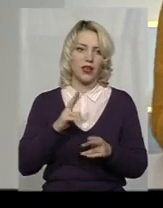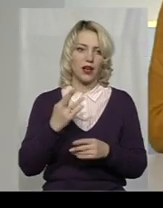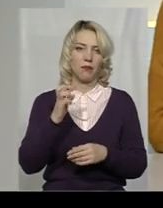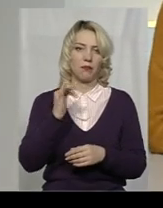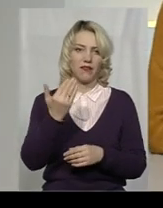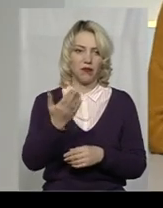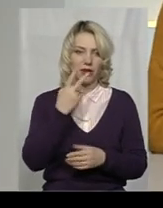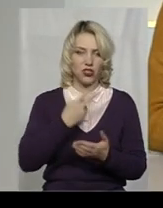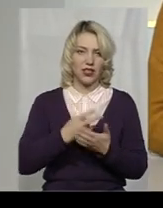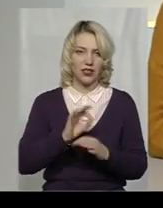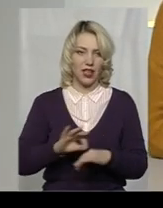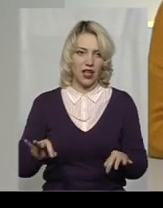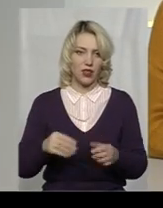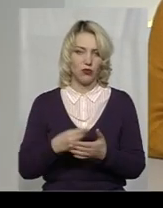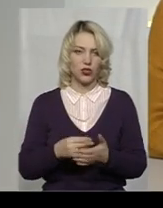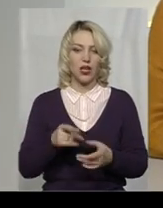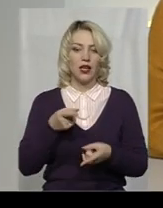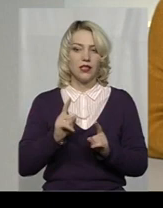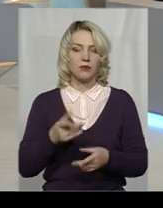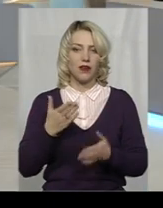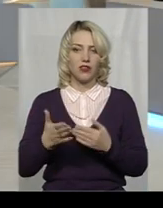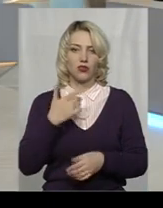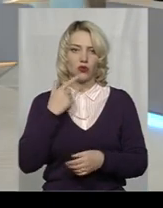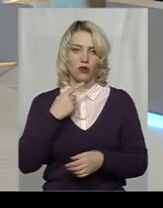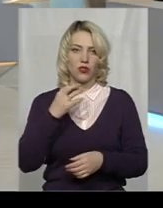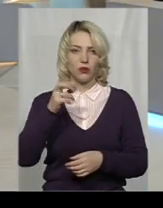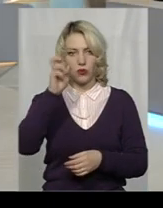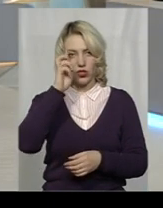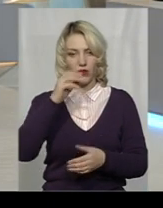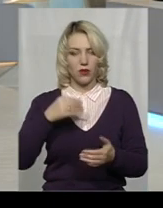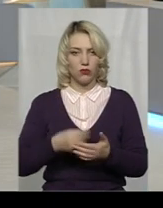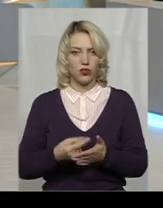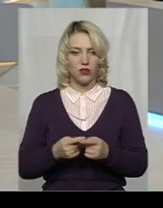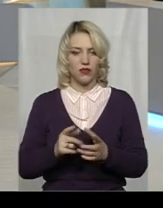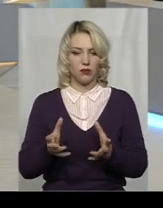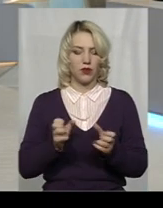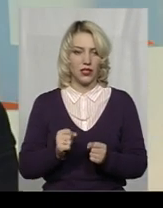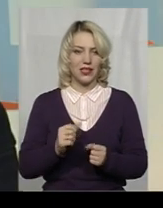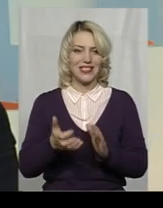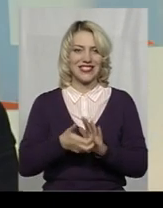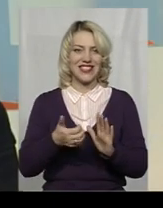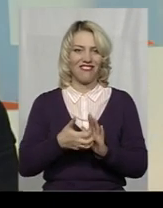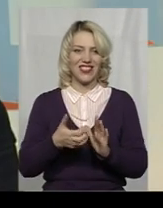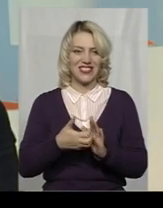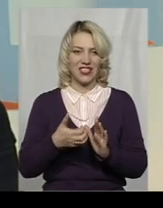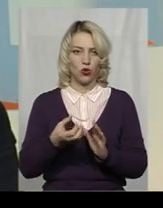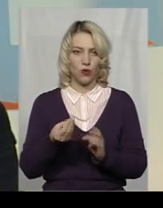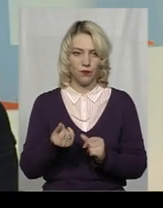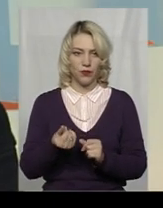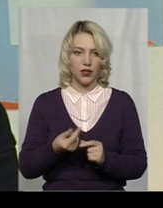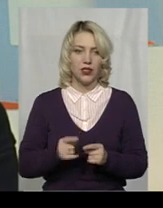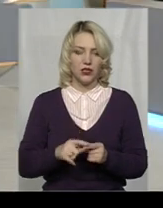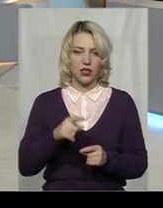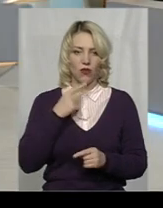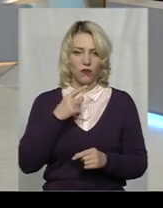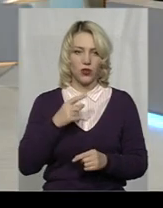ідеальний бюджет? Насправді, якщо говорити про державний бюджет, то він прийнятий з дефіцитом, це вже означає, що він є… сьогодні про